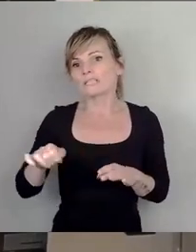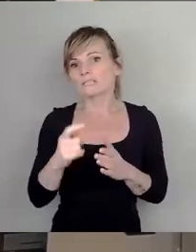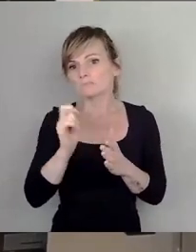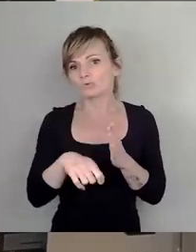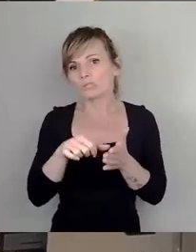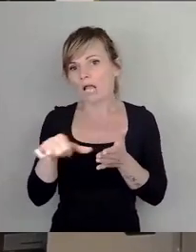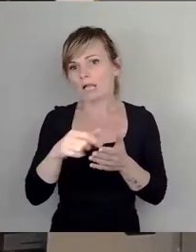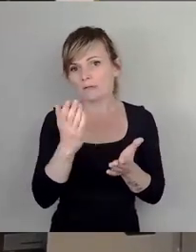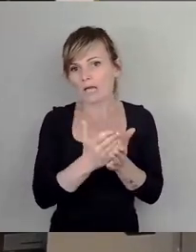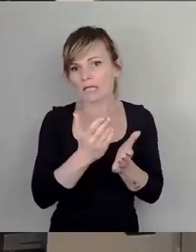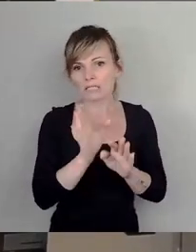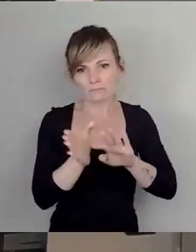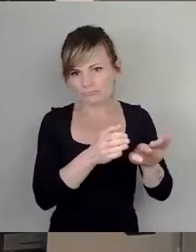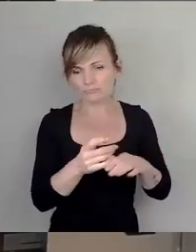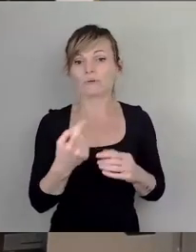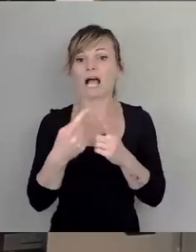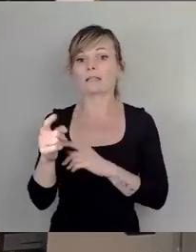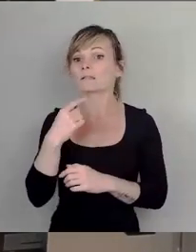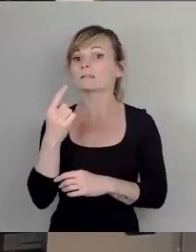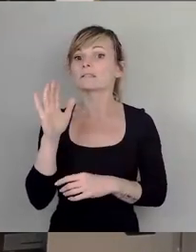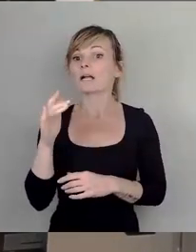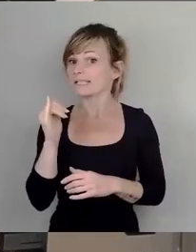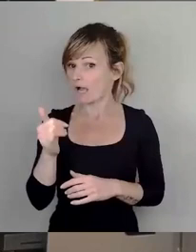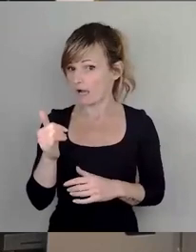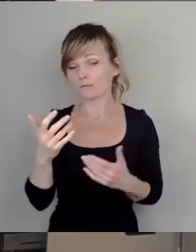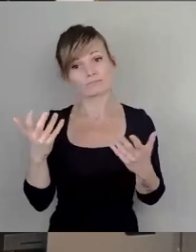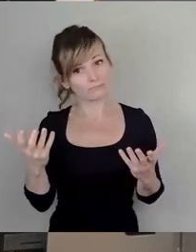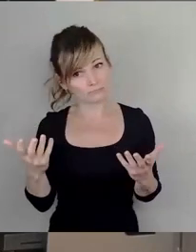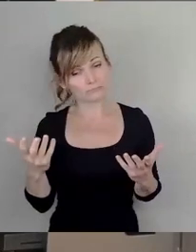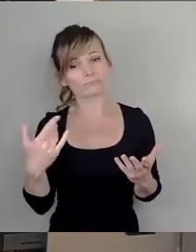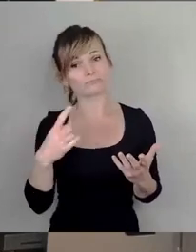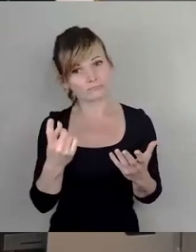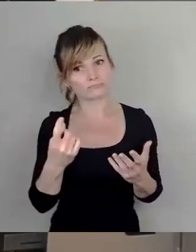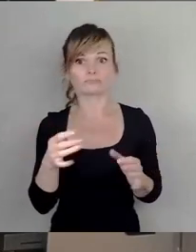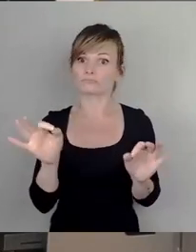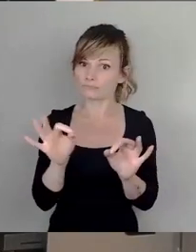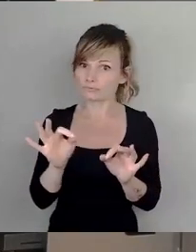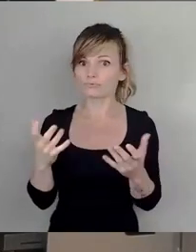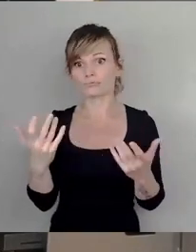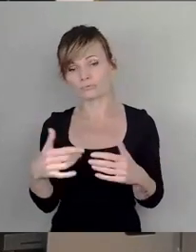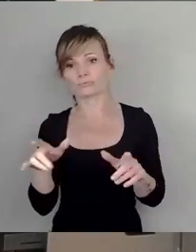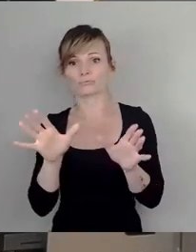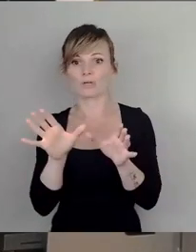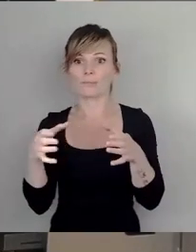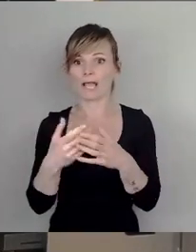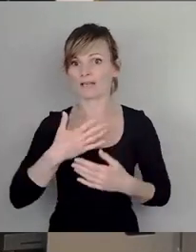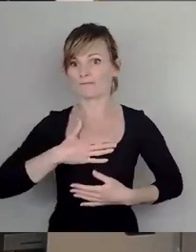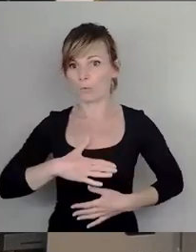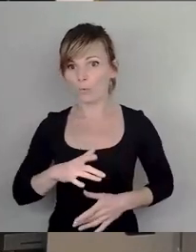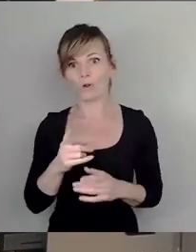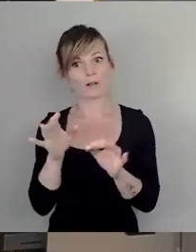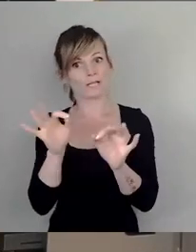gibt andere, die hier gesagt haben, ja, es ist sehr schädlich für das Gemeinwohl, und die